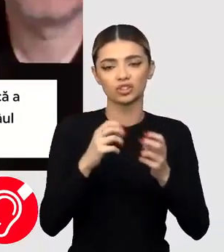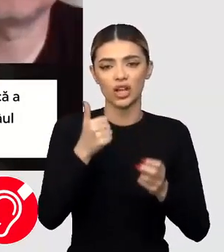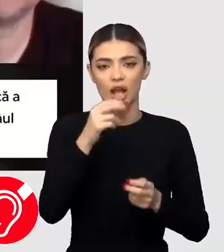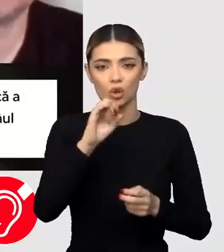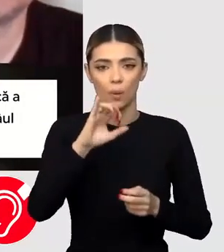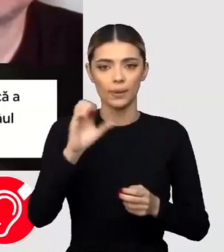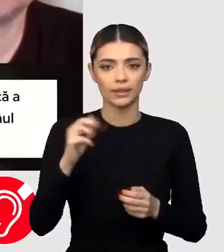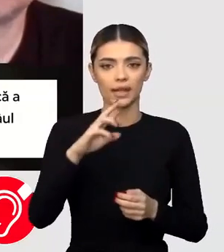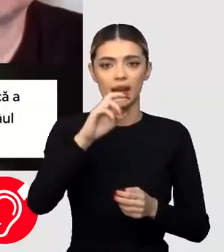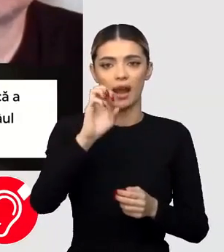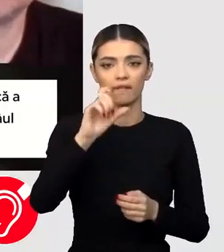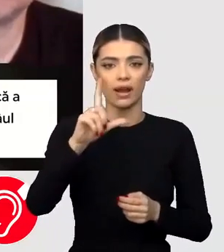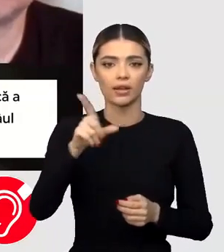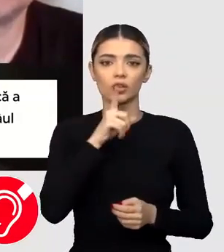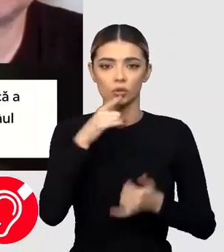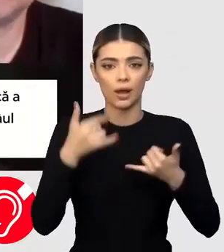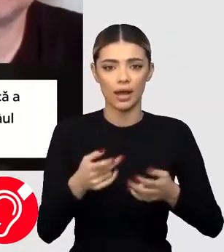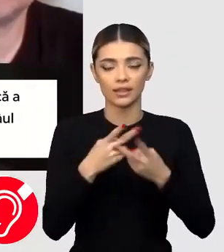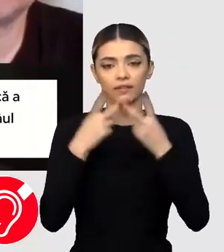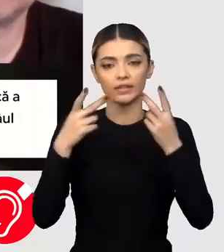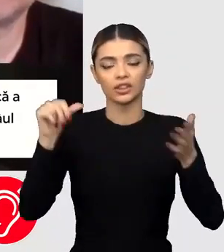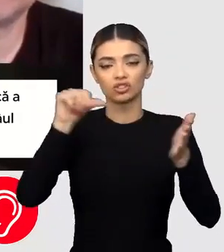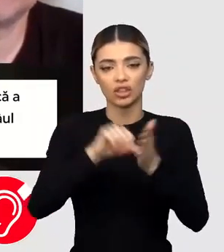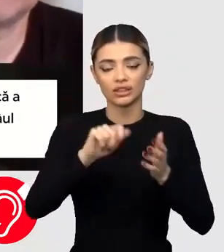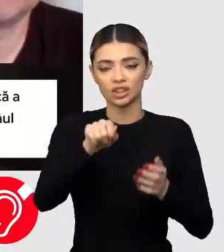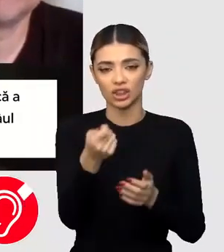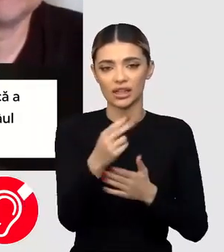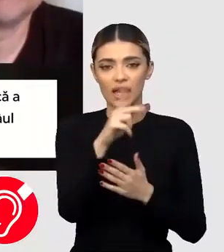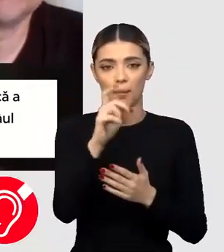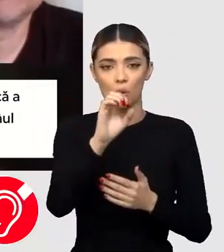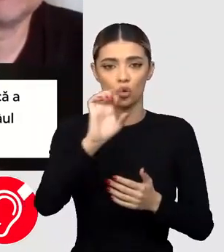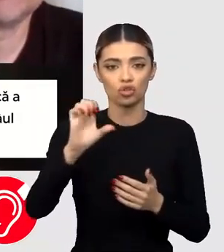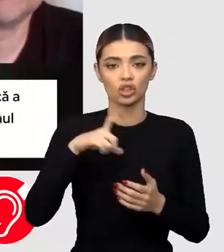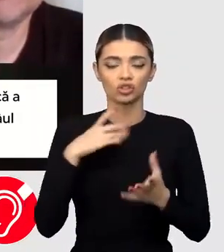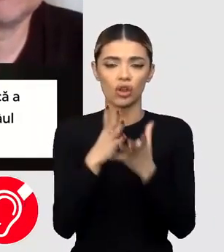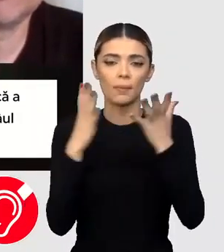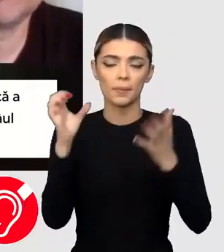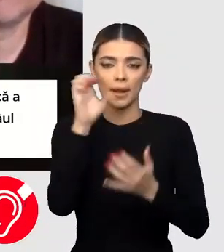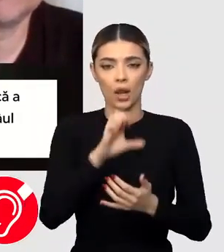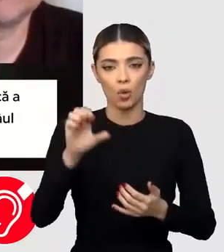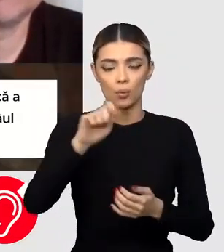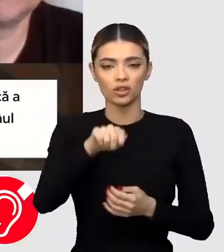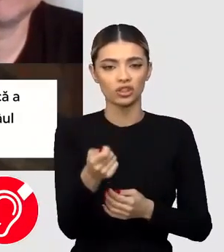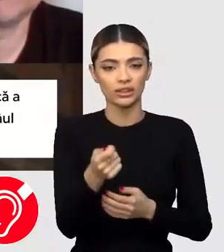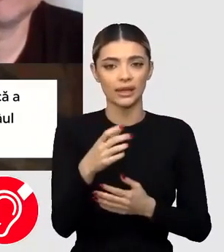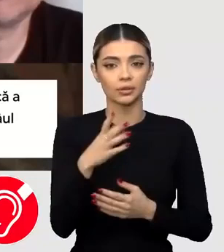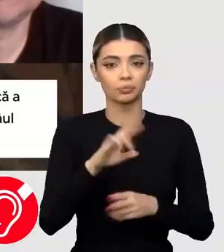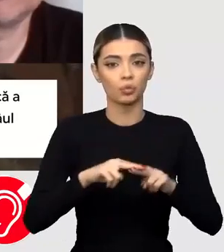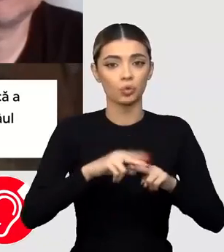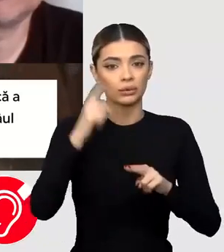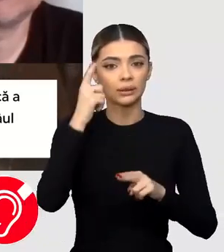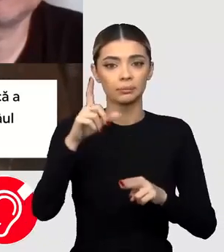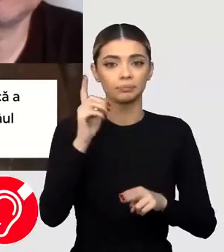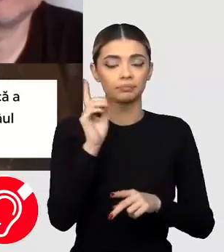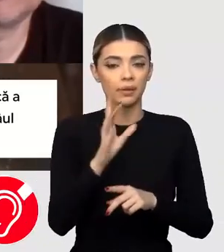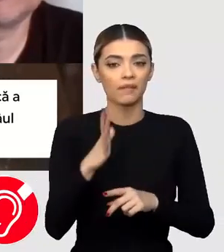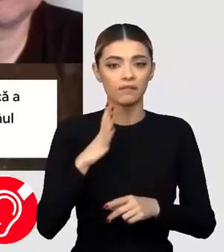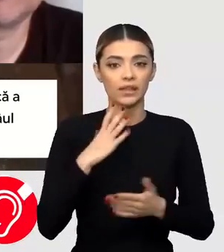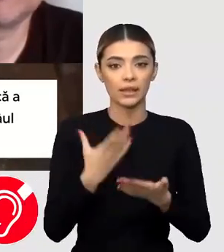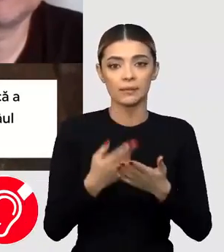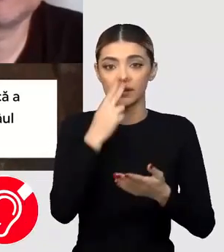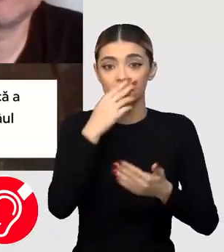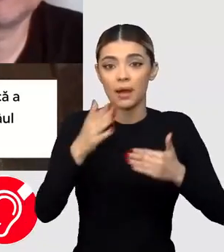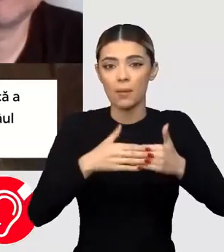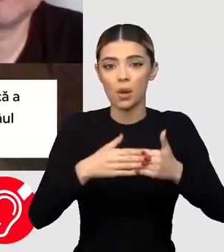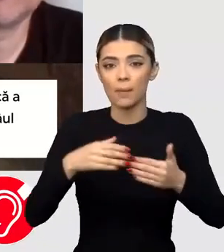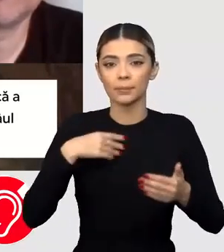Atomică, Rafael Grossi, merge astăzi la centrala nucleară Zaporoșe, cea mai mare din Europa. Cât de îngrijorați ar trebui să fim ținând cont de